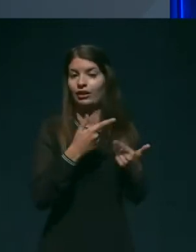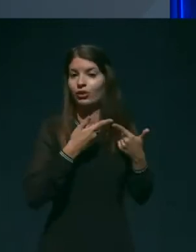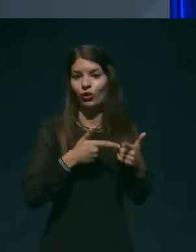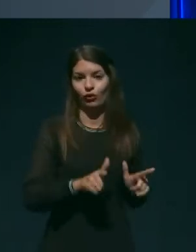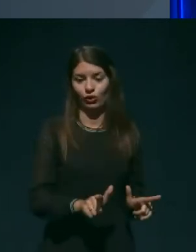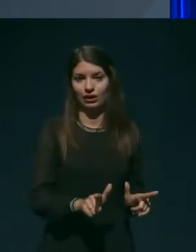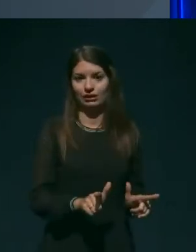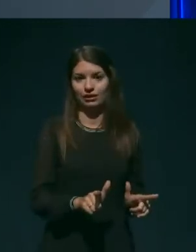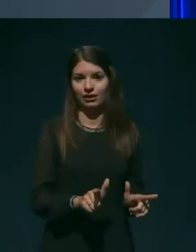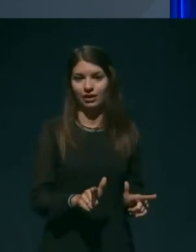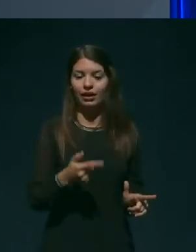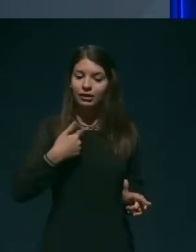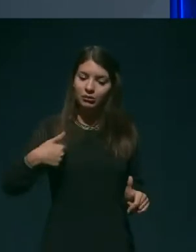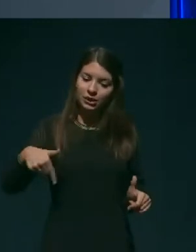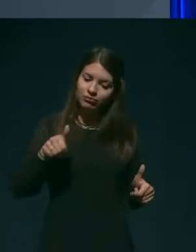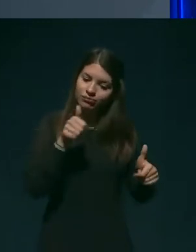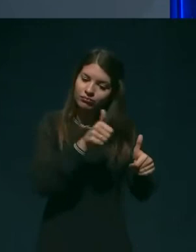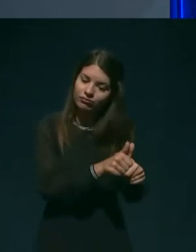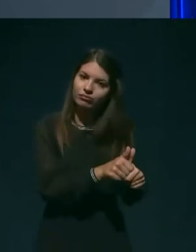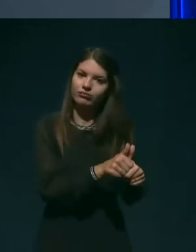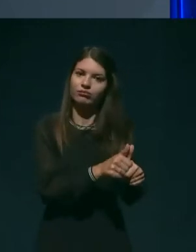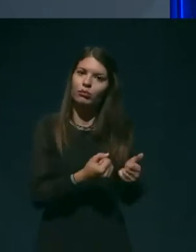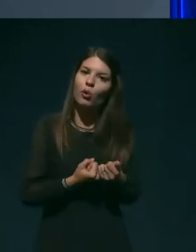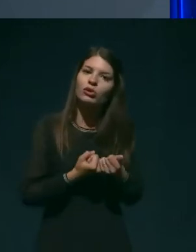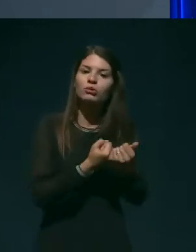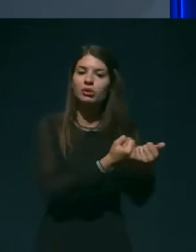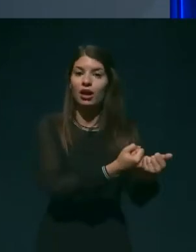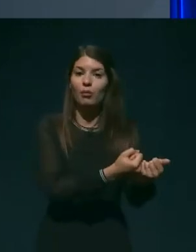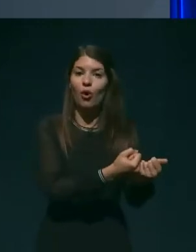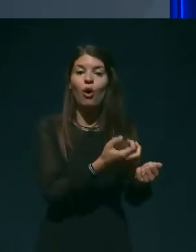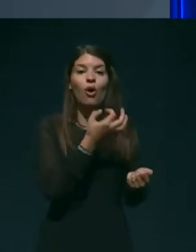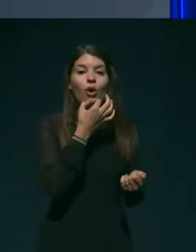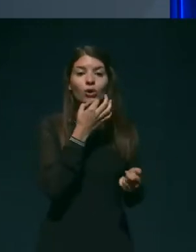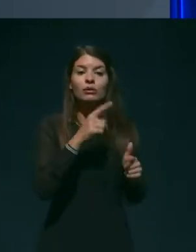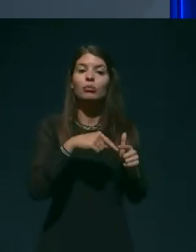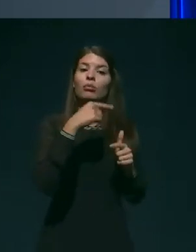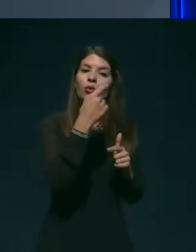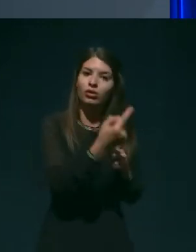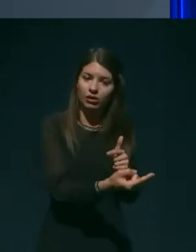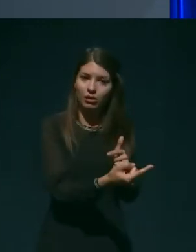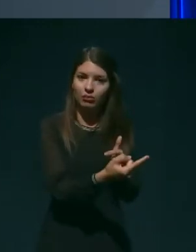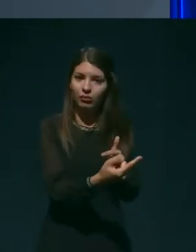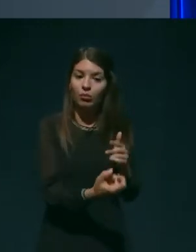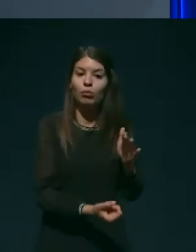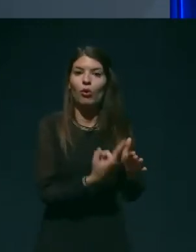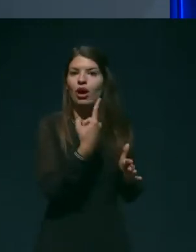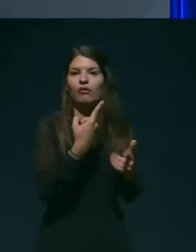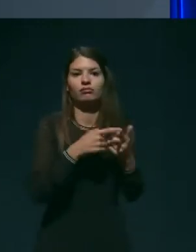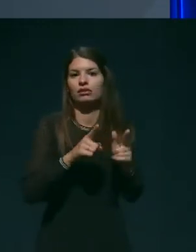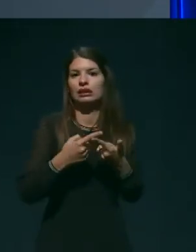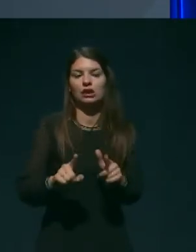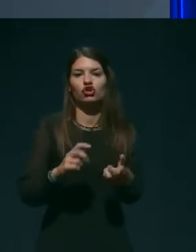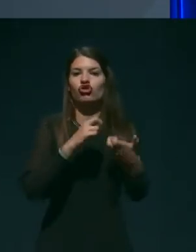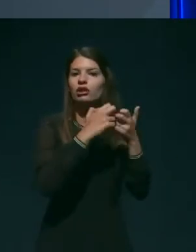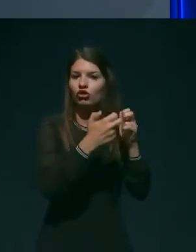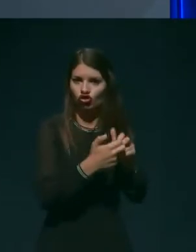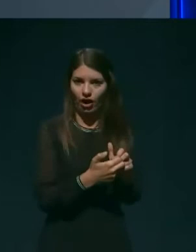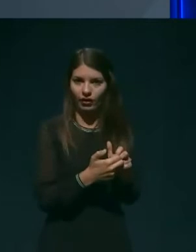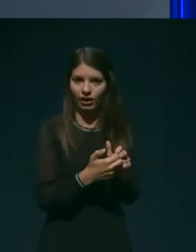obstranji stati, takrat, ko se neke težave pač skljub temu pojavijo in jih lajšati